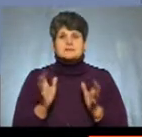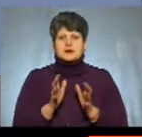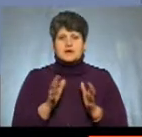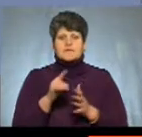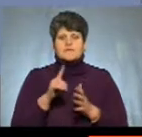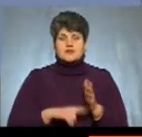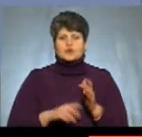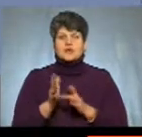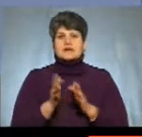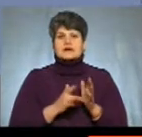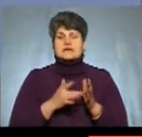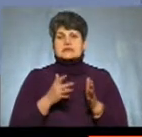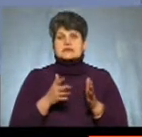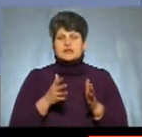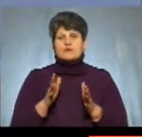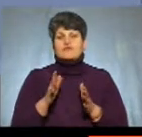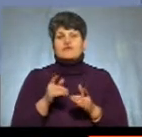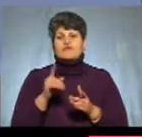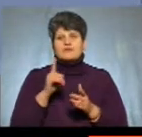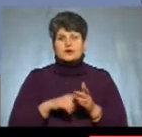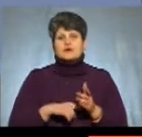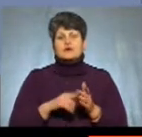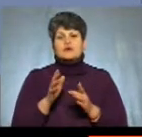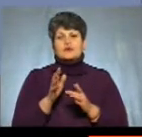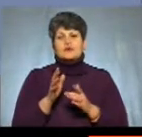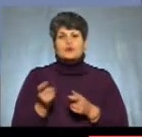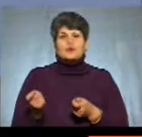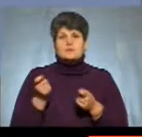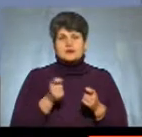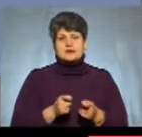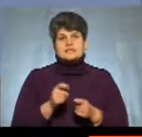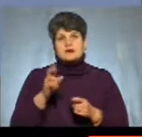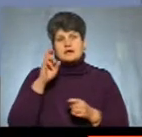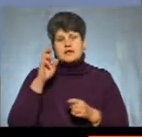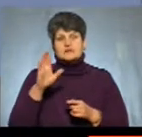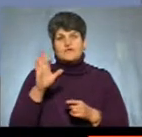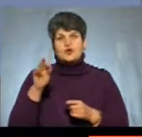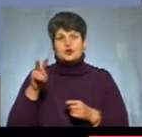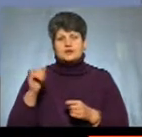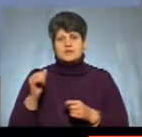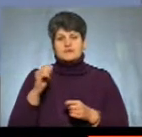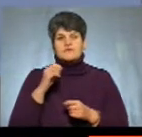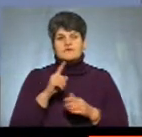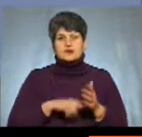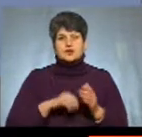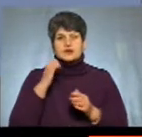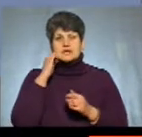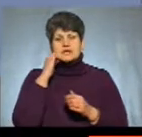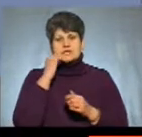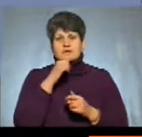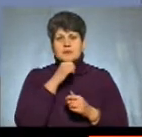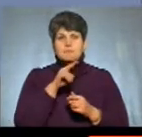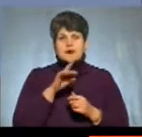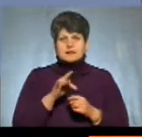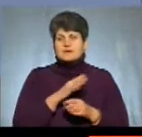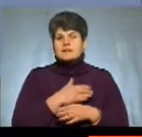віру Христову, віру, яку приніс на Україну святий рівноапостольний князь Володимир, віру дідів-прадідів, і не маємо наміру переходити